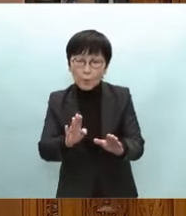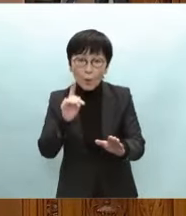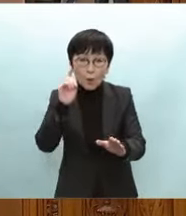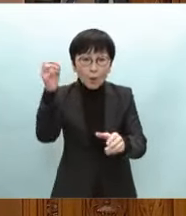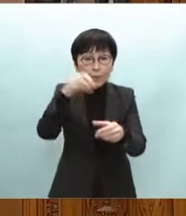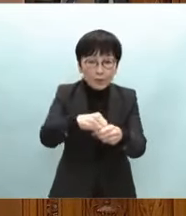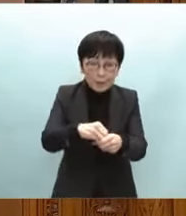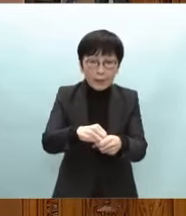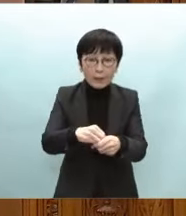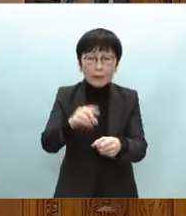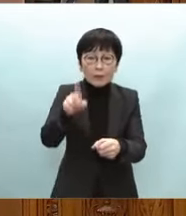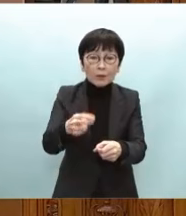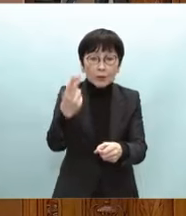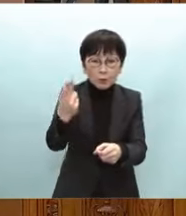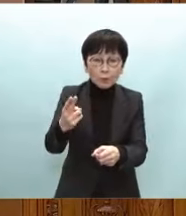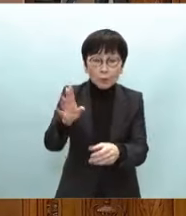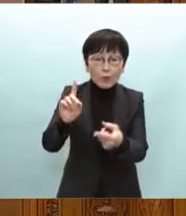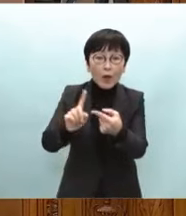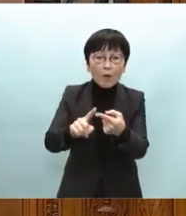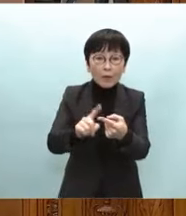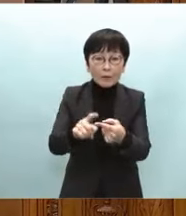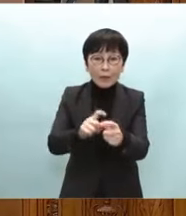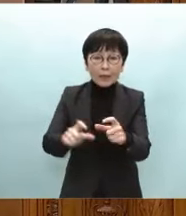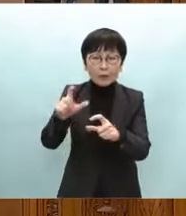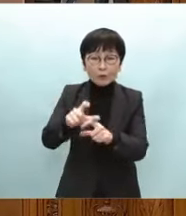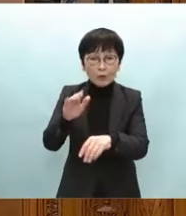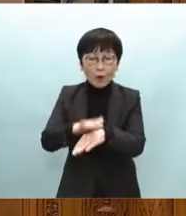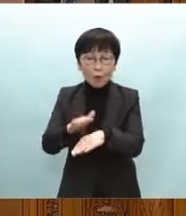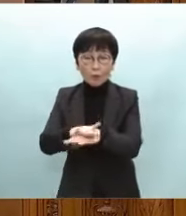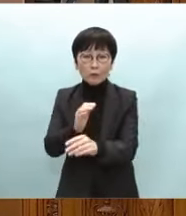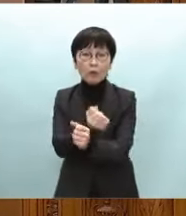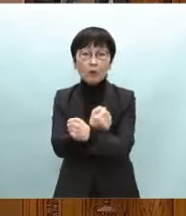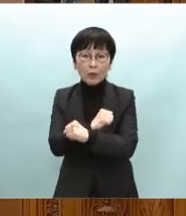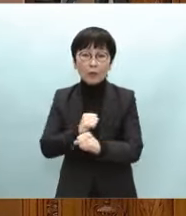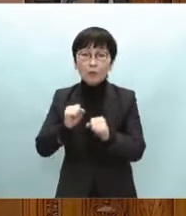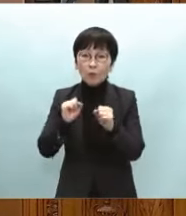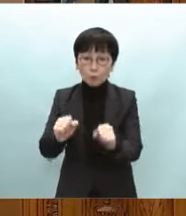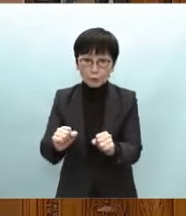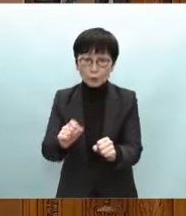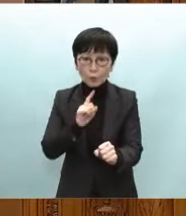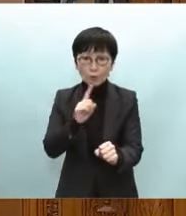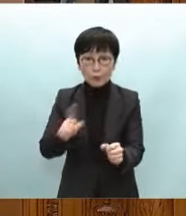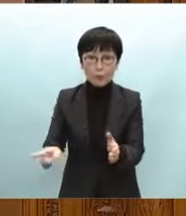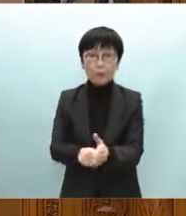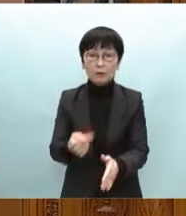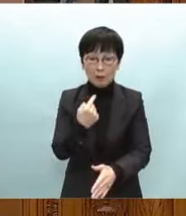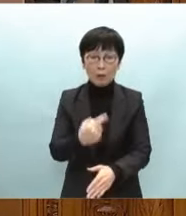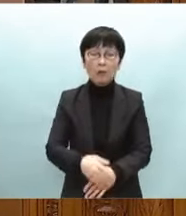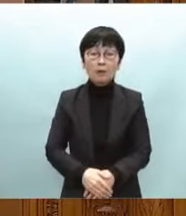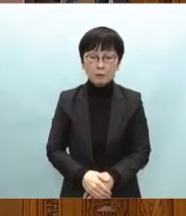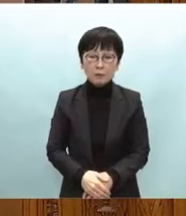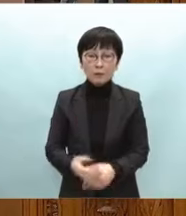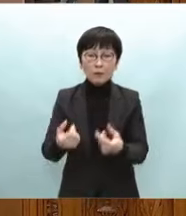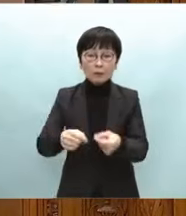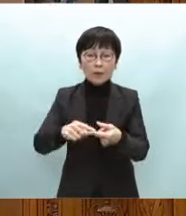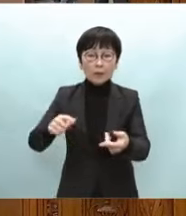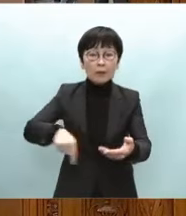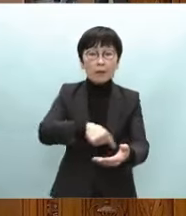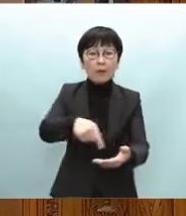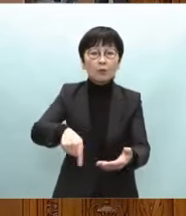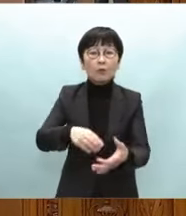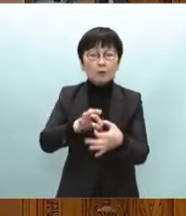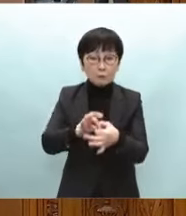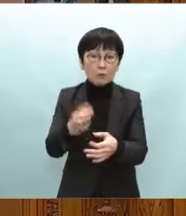に合わせた追加的な方策を検討すると申し上げてきましたその具体的な内容について